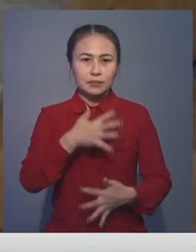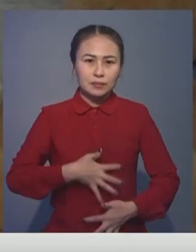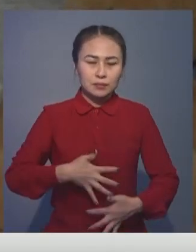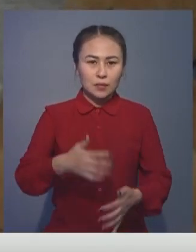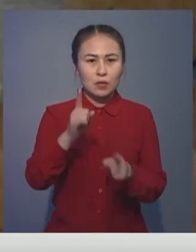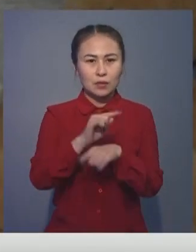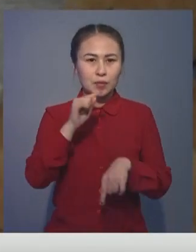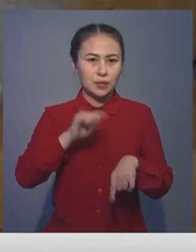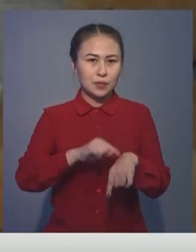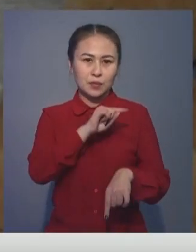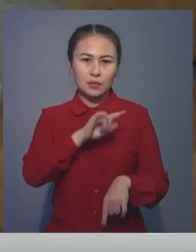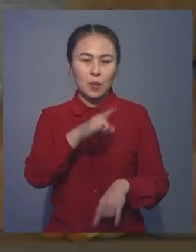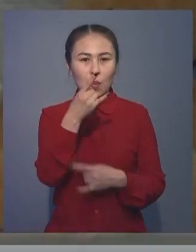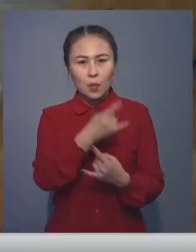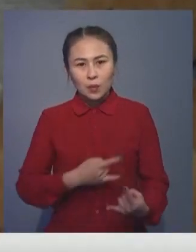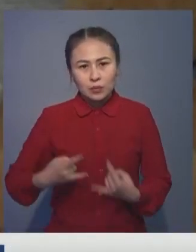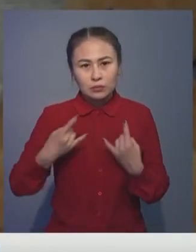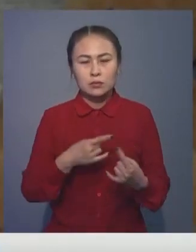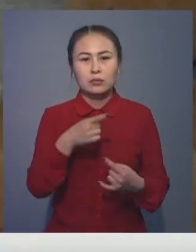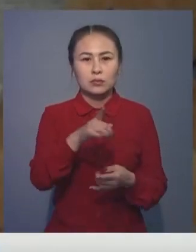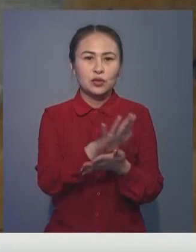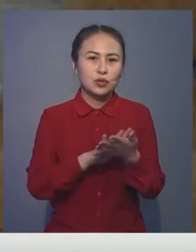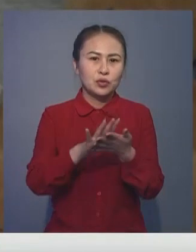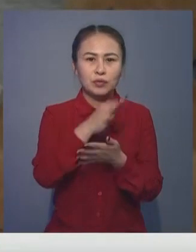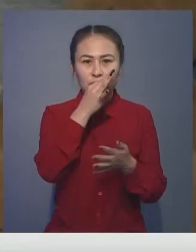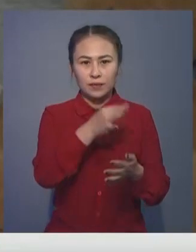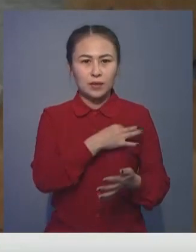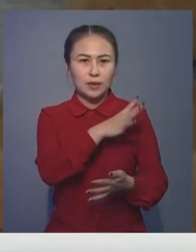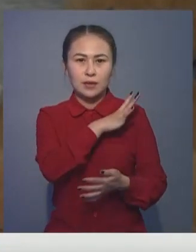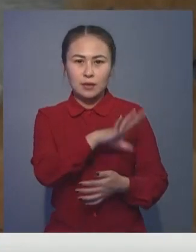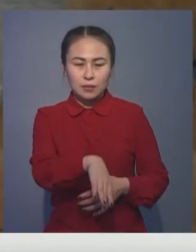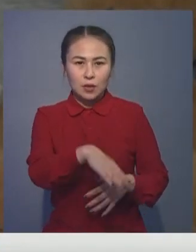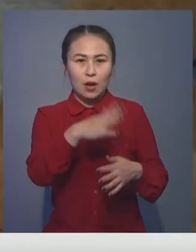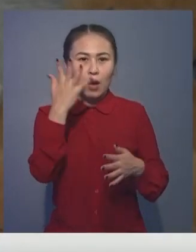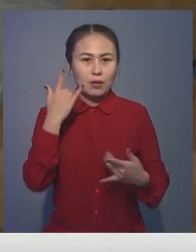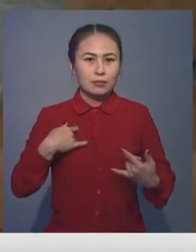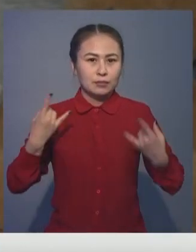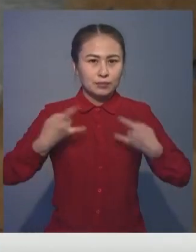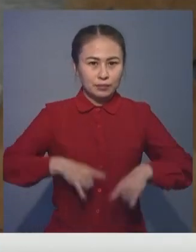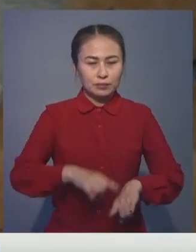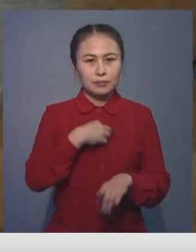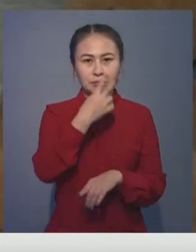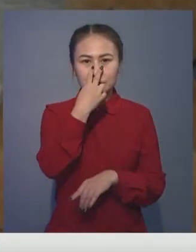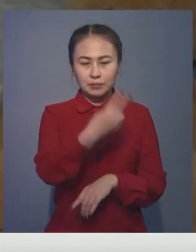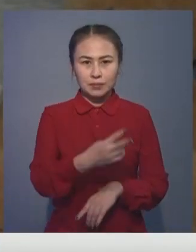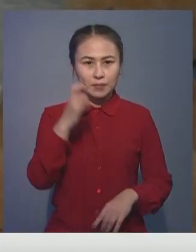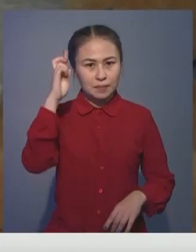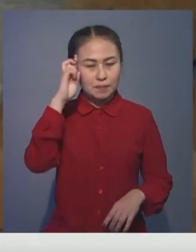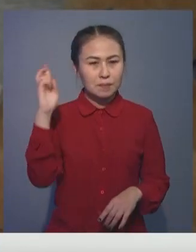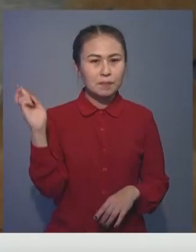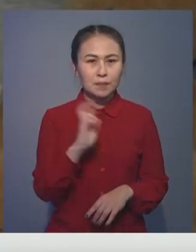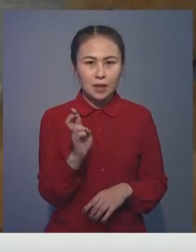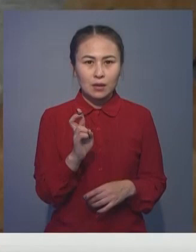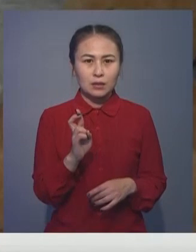білдірткен жоқ, өзіға томография түстім, онында езаттар болған жоқ. Толған кезде белгілі ол, ақшаштықыз,